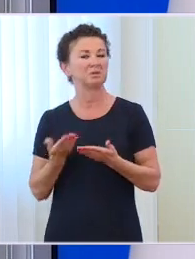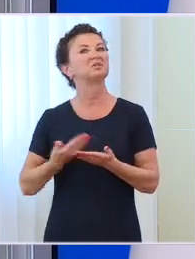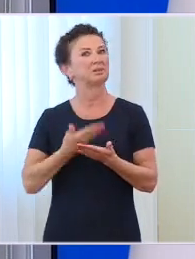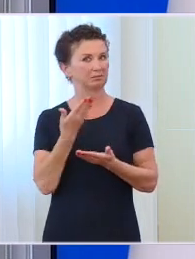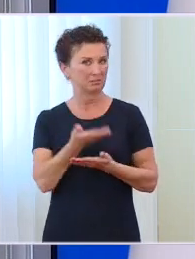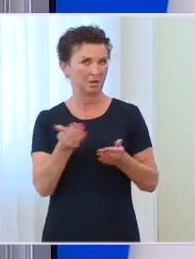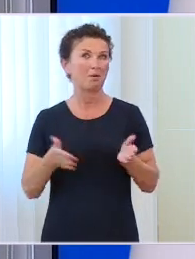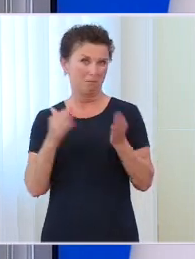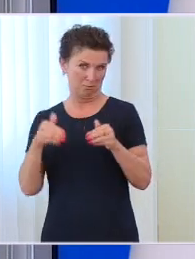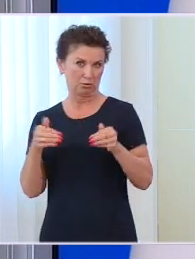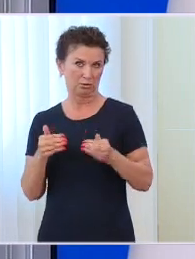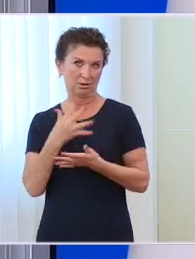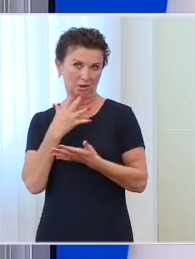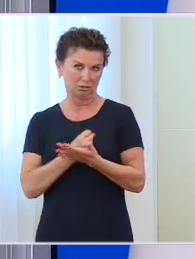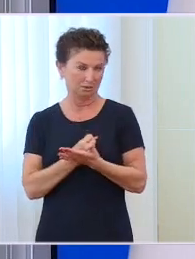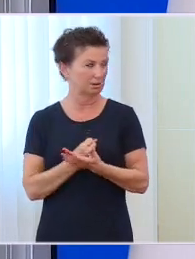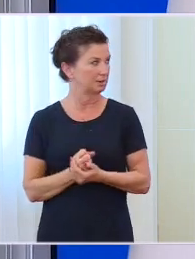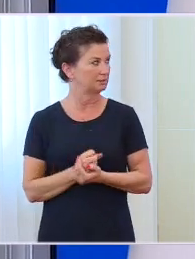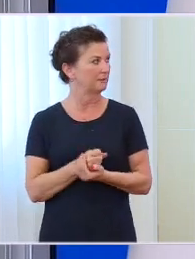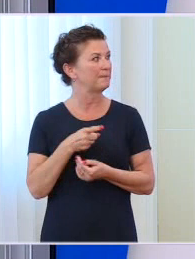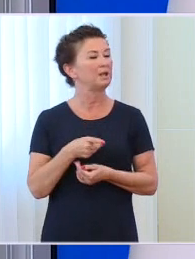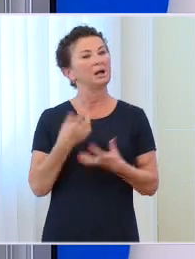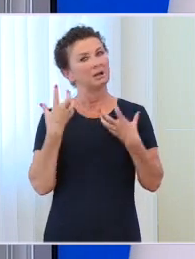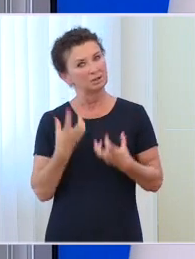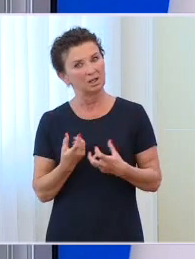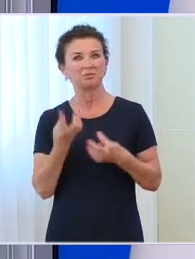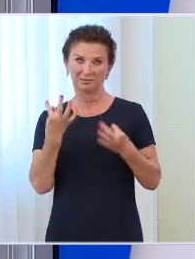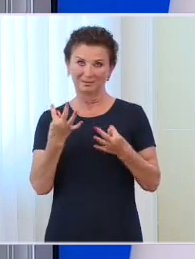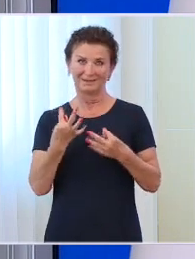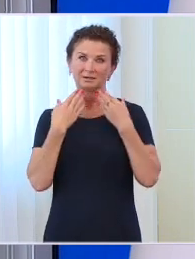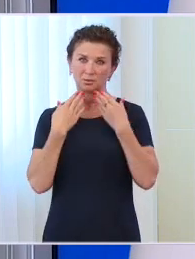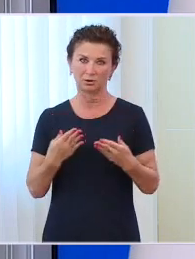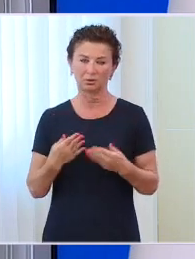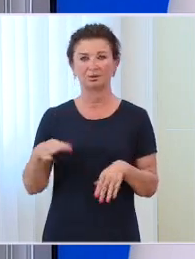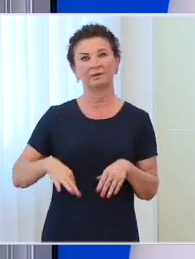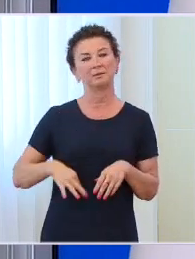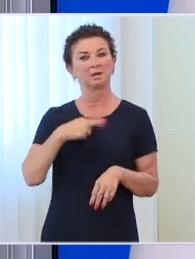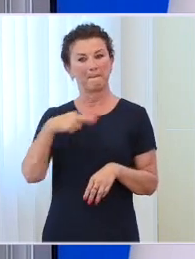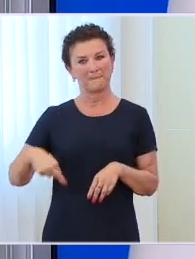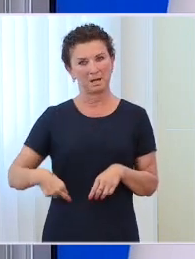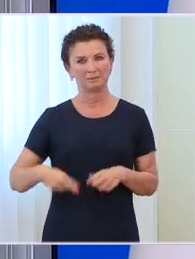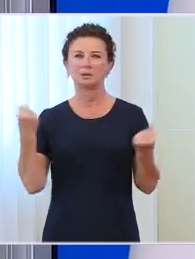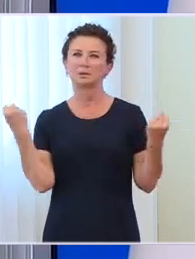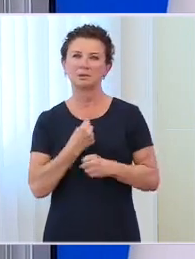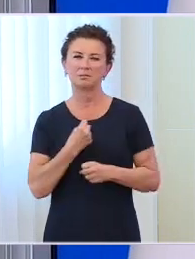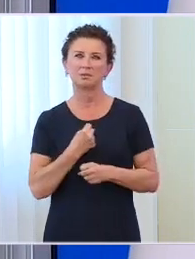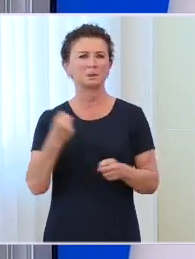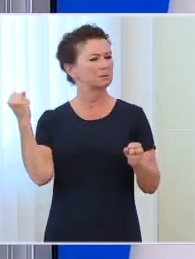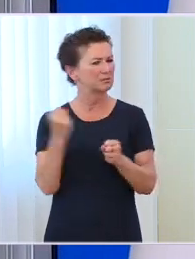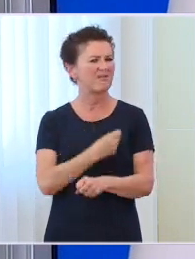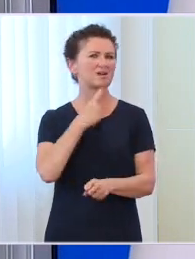powstanie. I to jest ten moment, kiedy chciałabym podziękować. Pani premier, za mocną, twardą decyzję budujemy